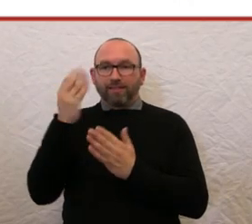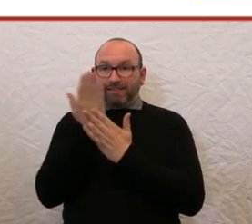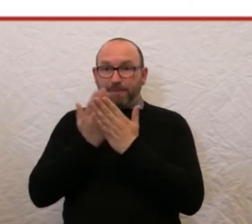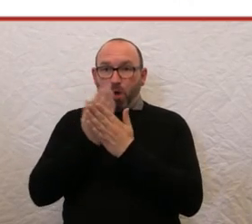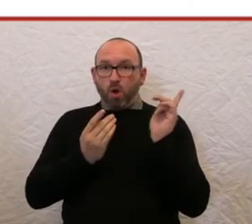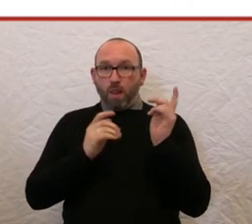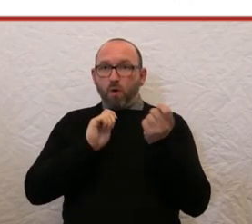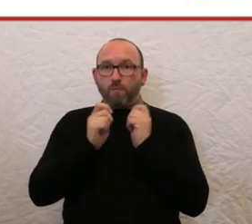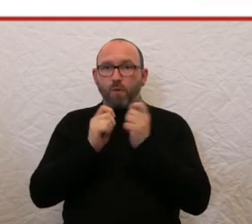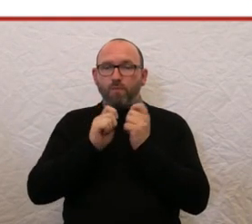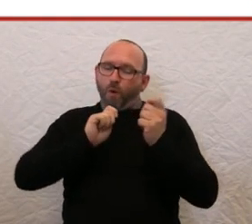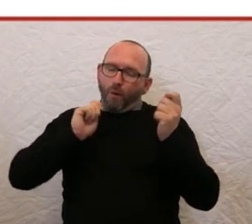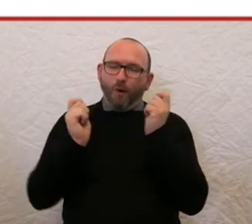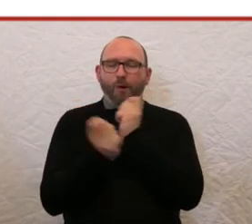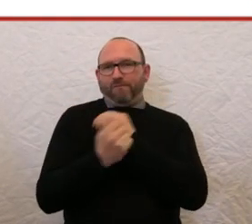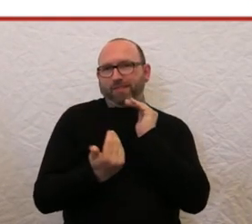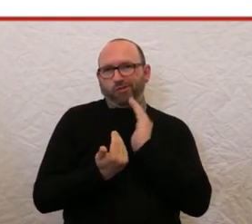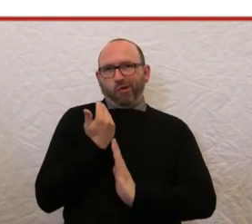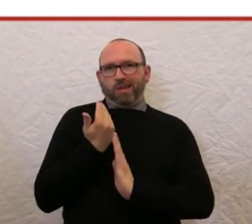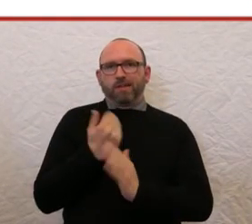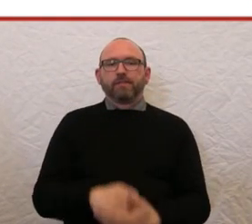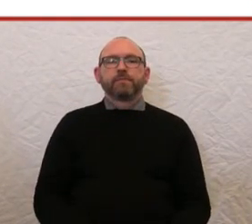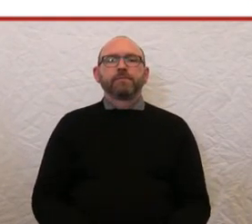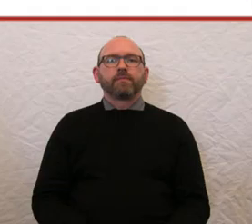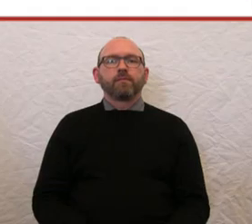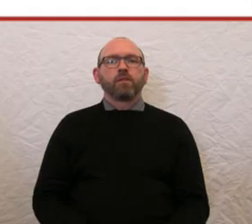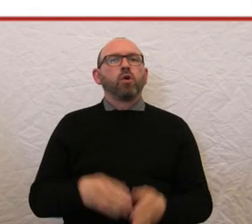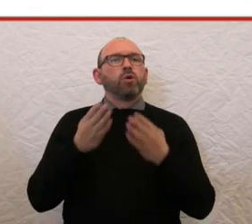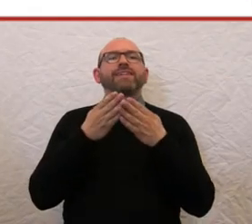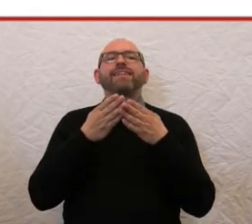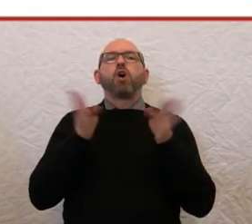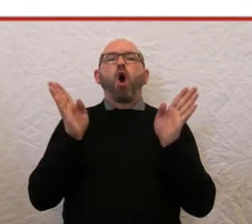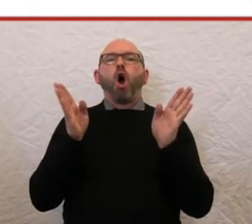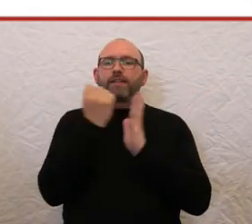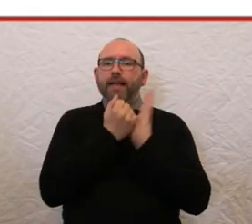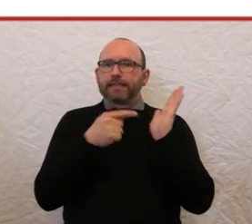Symbol zu reformieren. Und sie haben das unter eine offene und freie Lizenz gestellt,